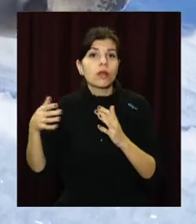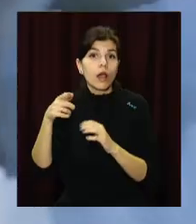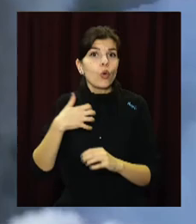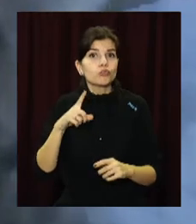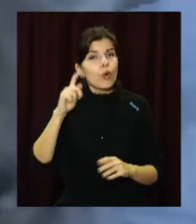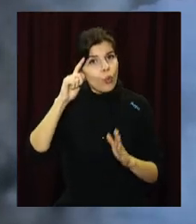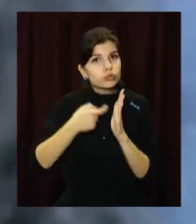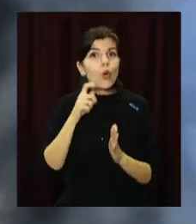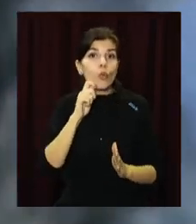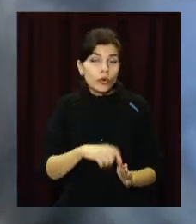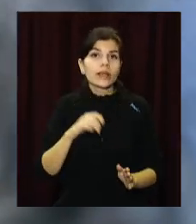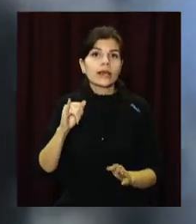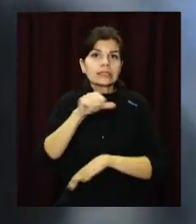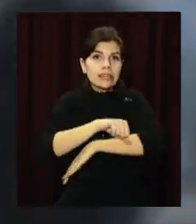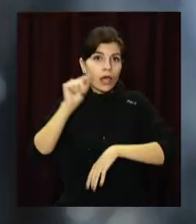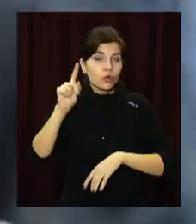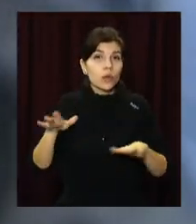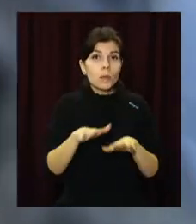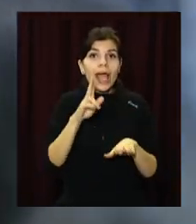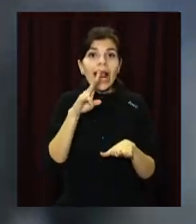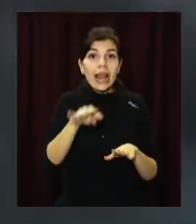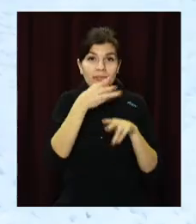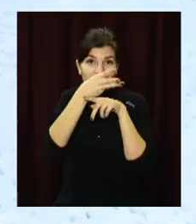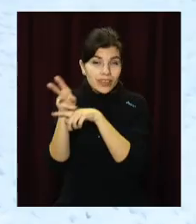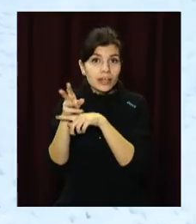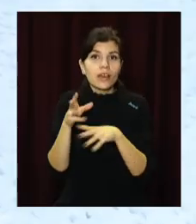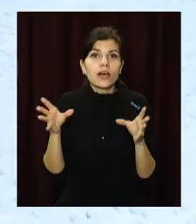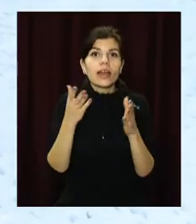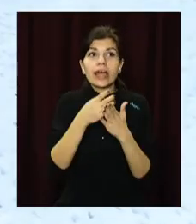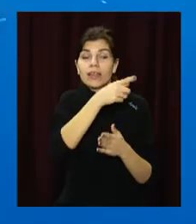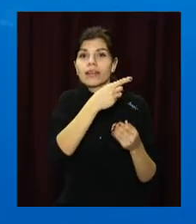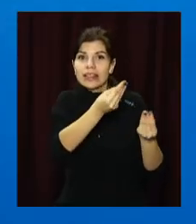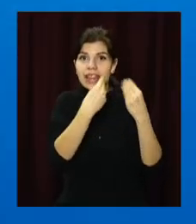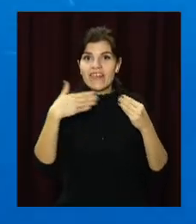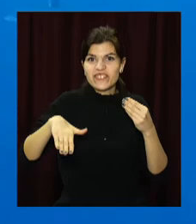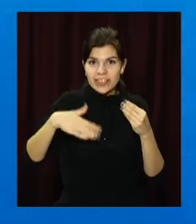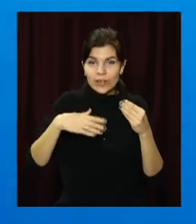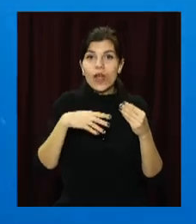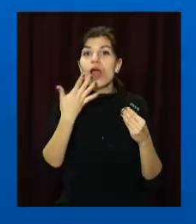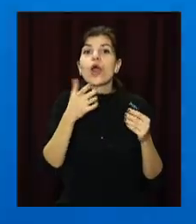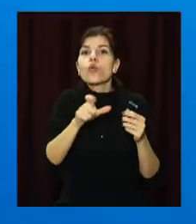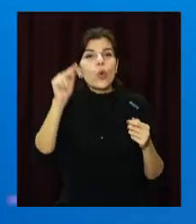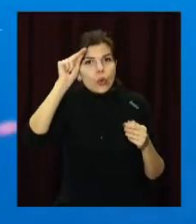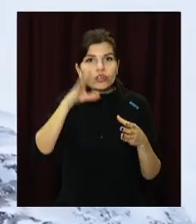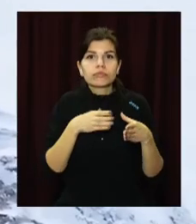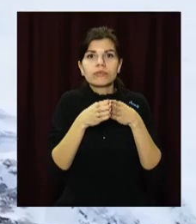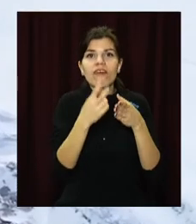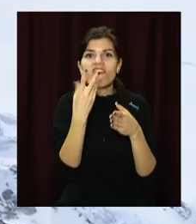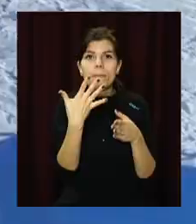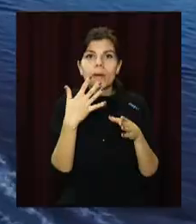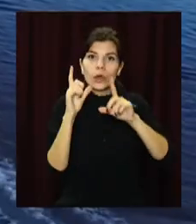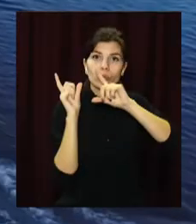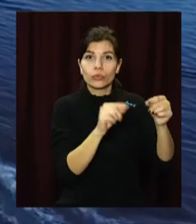її межами. Кліп на композицію співак зробив у співавторстві з полярниками. Вони надали йому відео, яке зняли під час 25-ї